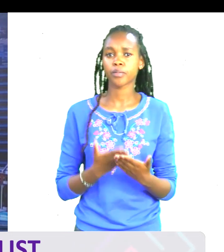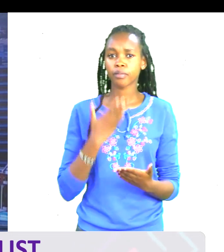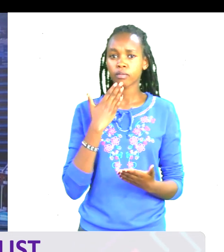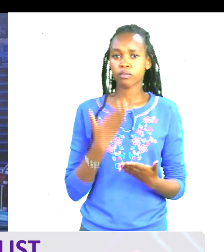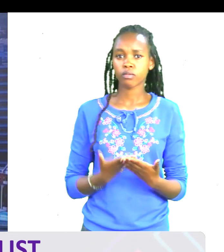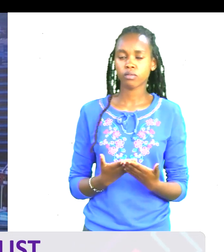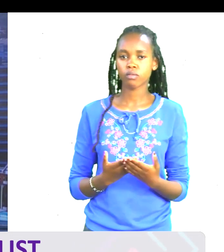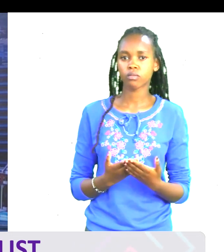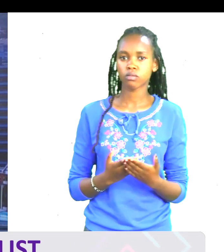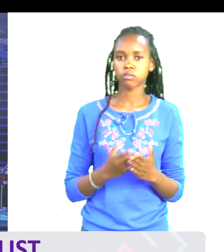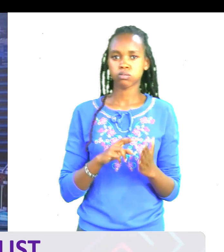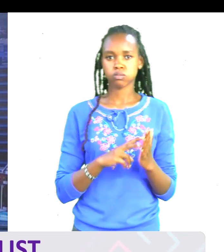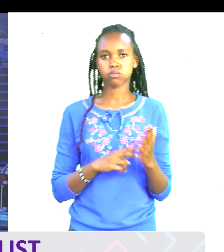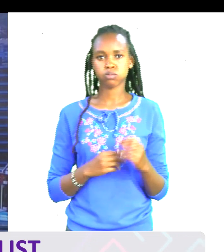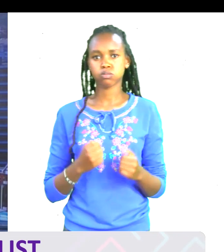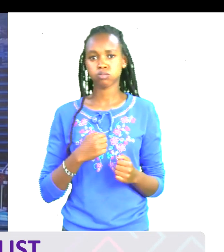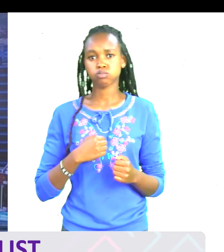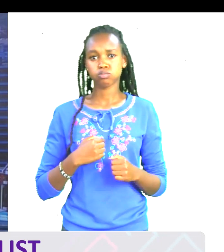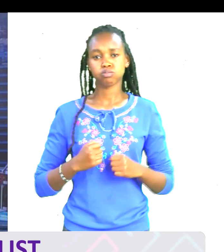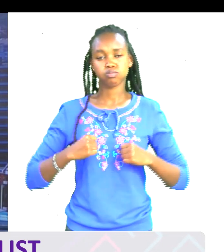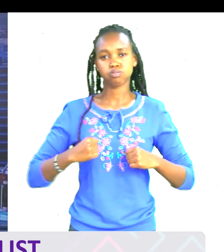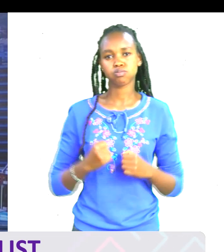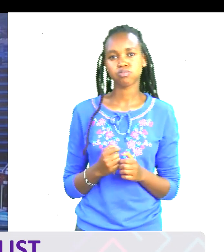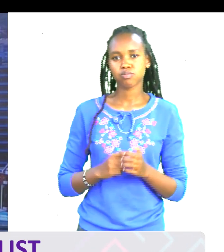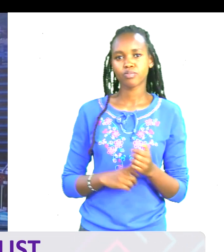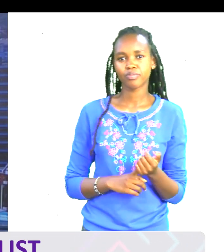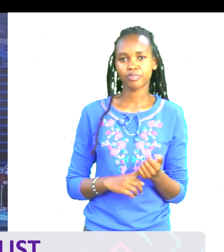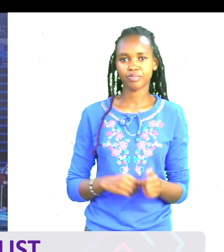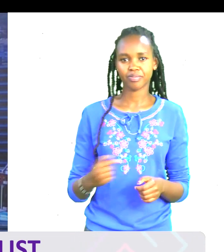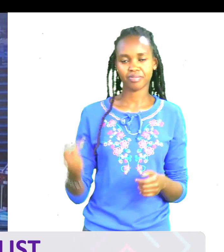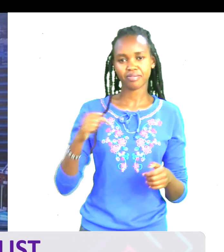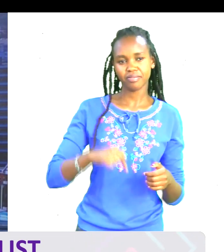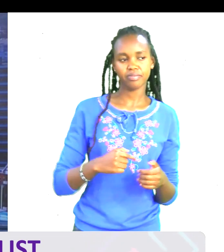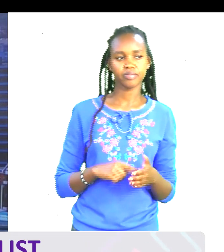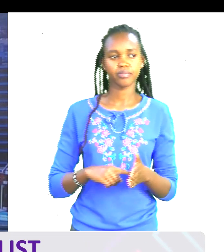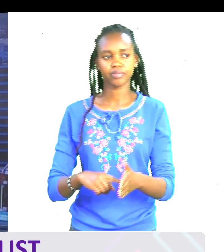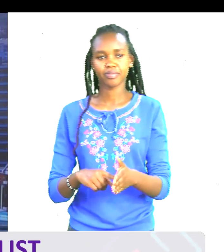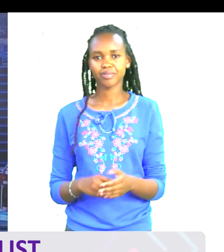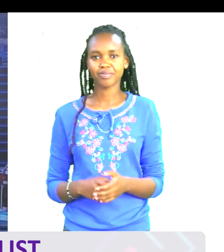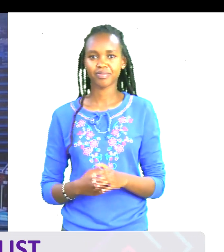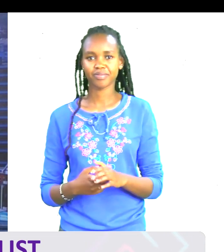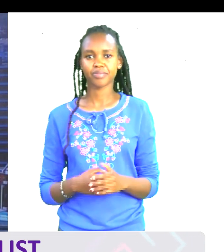hapa, mutu wangu wanguvu, DJ Dairy Fix, ashafika kwa shona, wanyambia smallet.